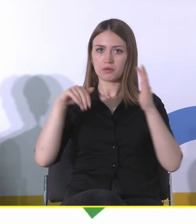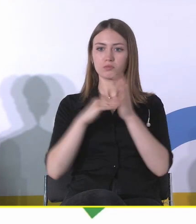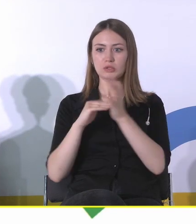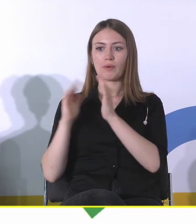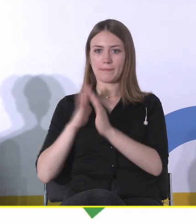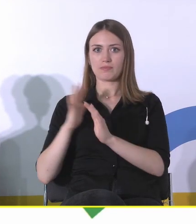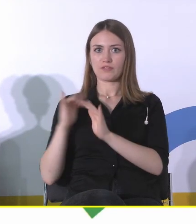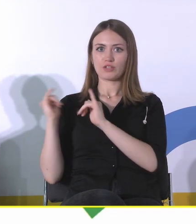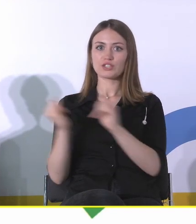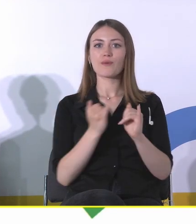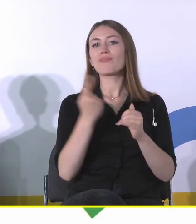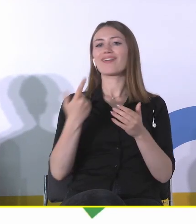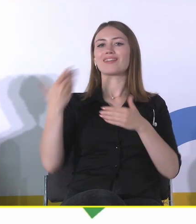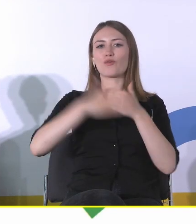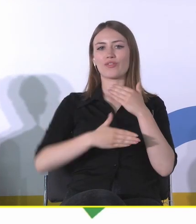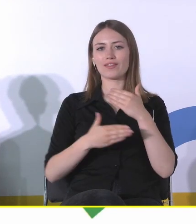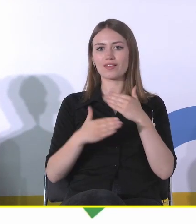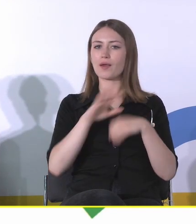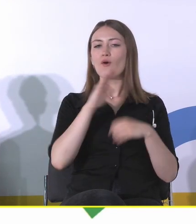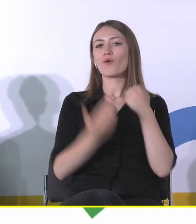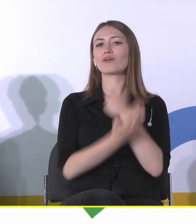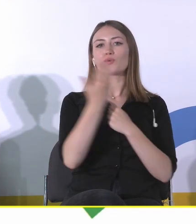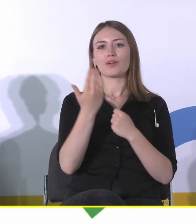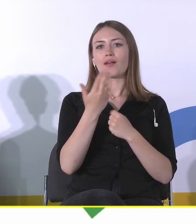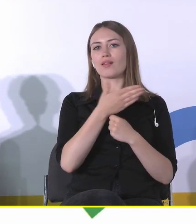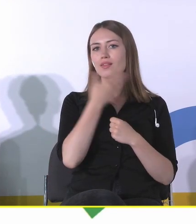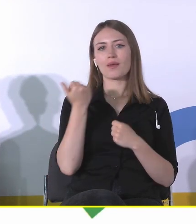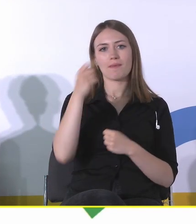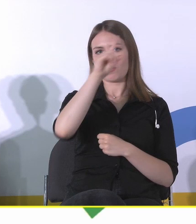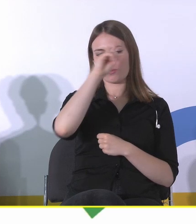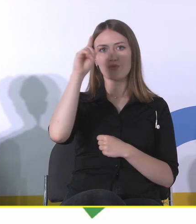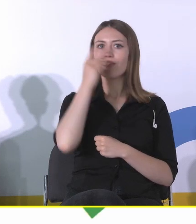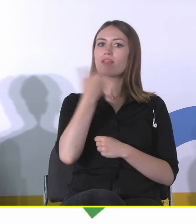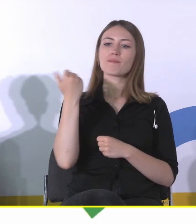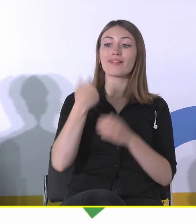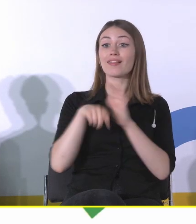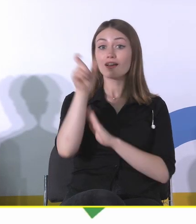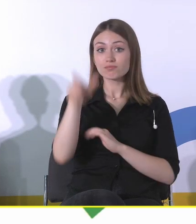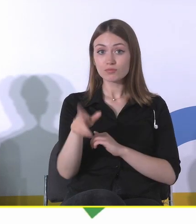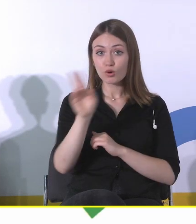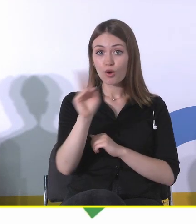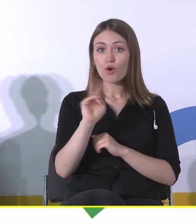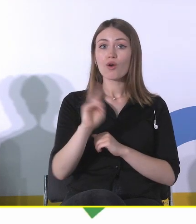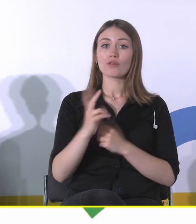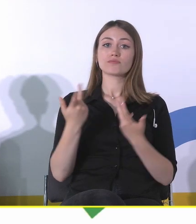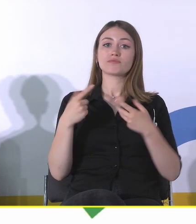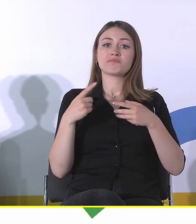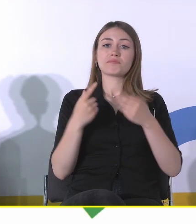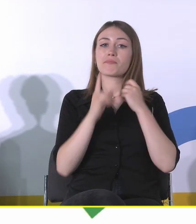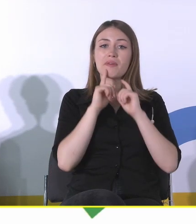później na koniec dnia okazuje się, że nie ma ludzi, nie ma komu, że w gruncie rzeczy to jest gdzieś,